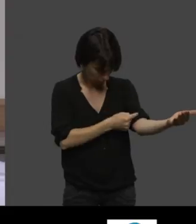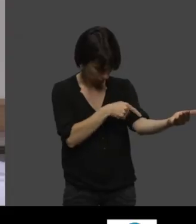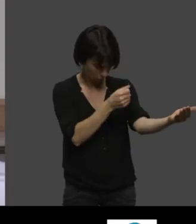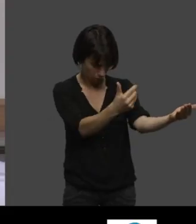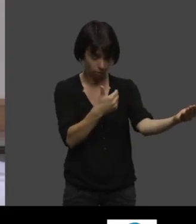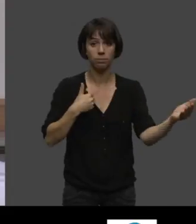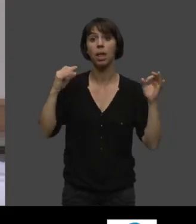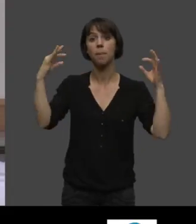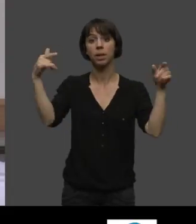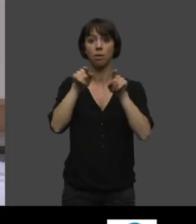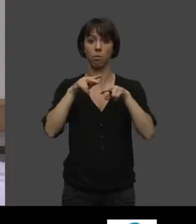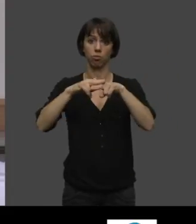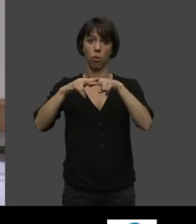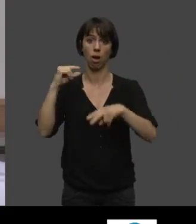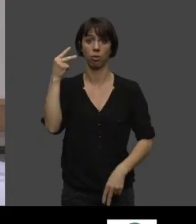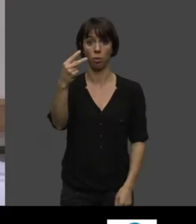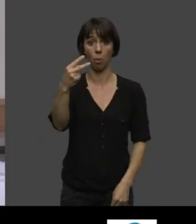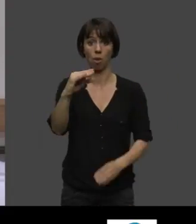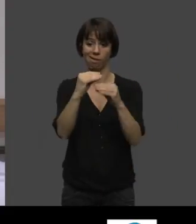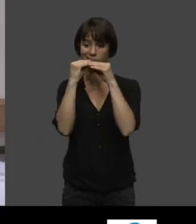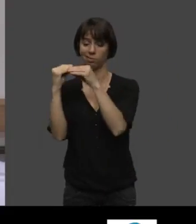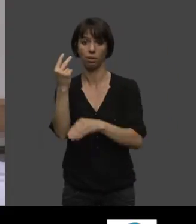C'est quand même étonnant.